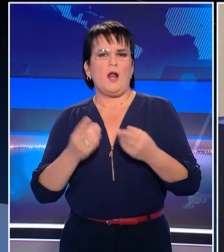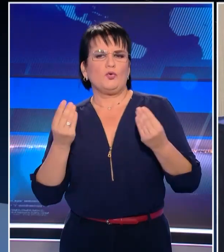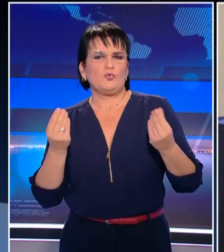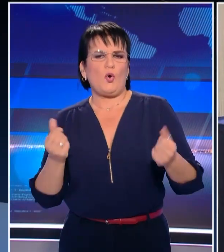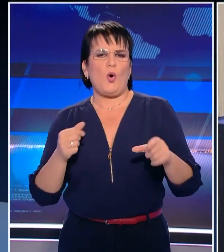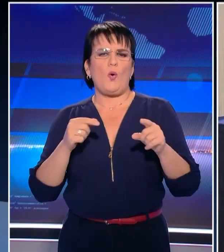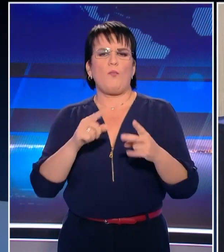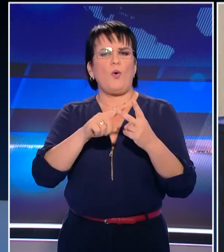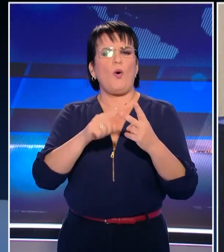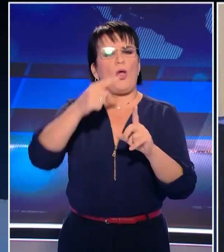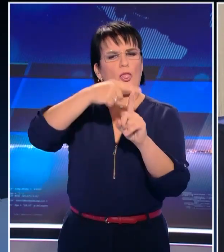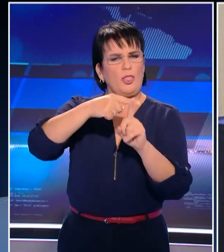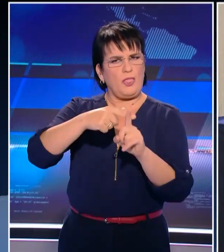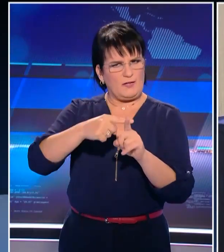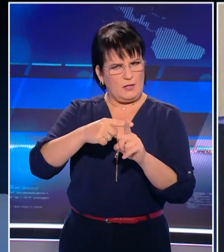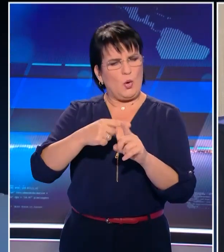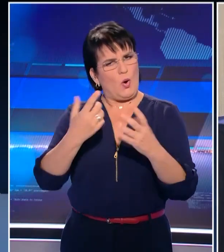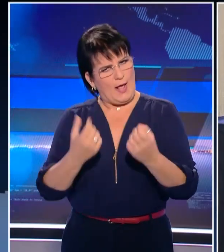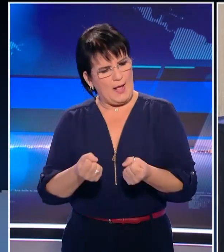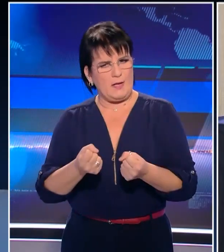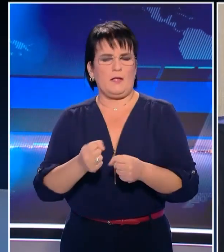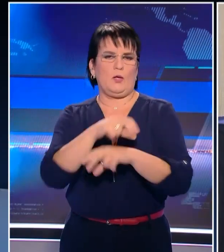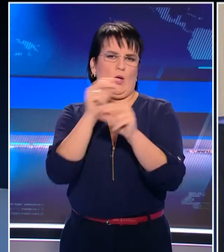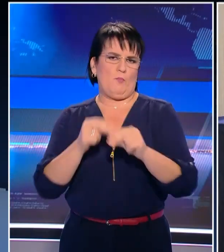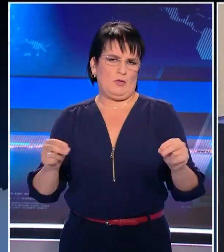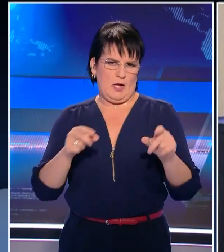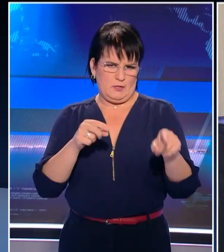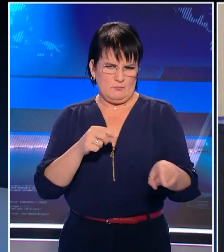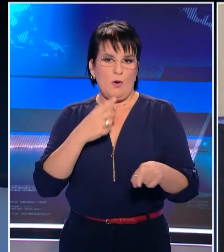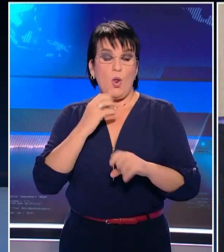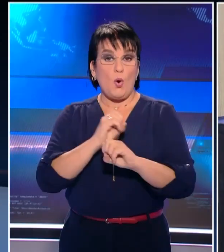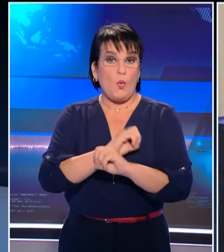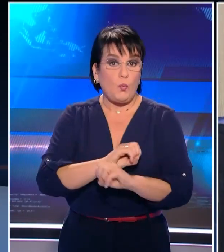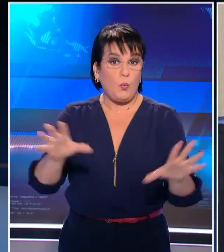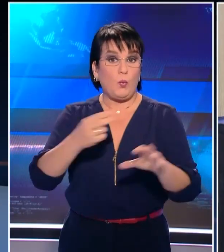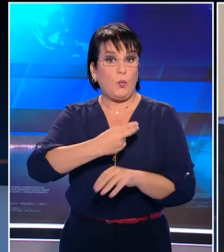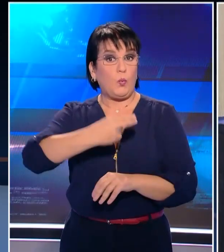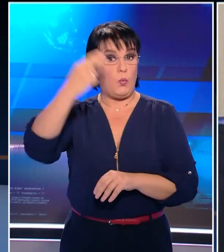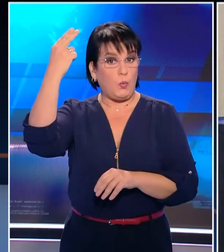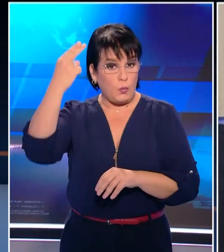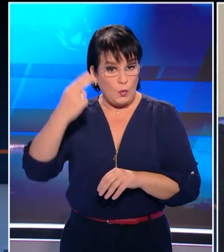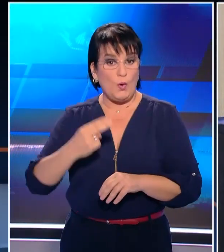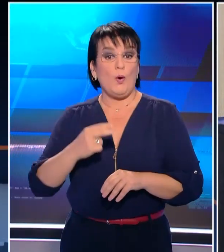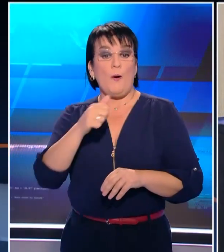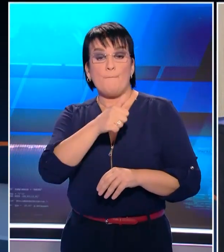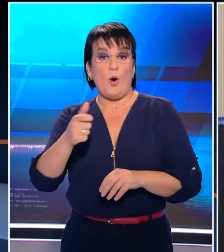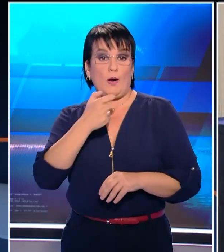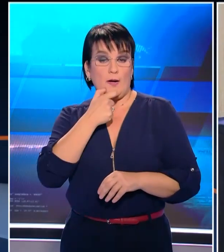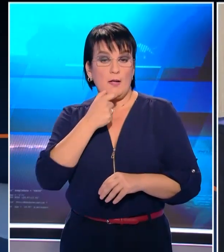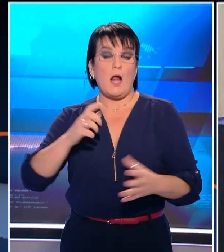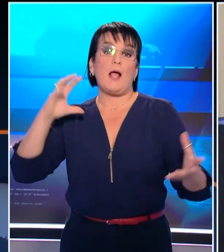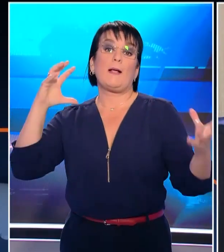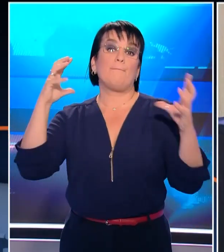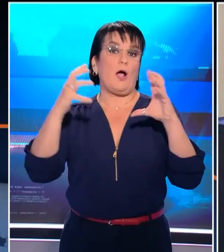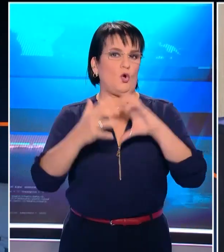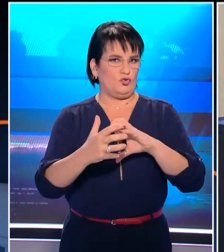πλευρά η ακύρωση αυτής της συνάντησης είναι ότι επέκτησε ακόμα μεγαλύτερη δημοσιοτήτα, όχι μόνο στον Βασόλιο αλλά και στην Παγκόσμια Κοινή Γνώμη,